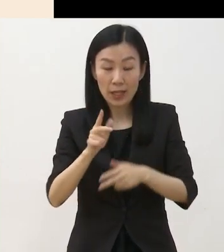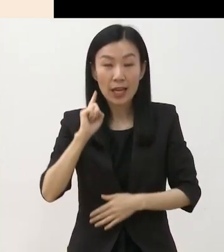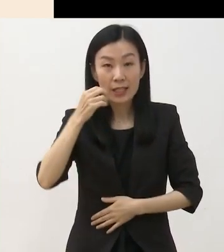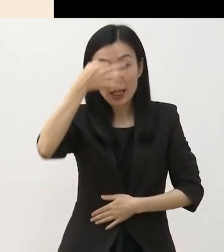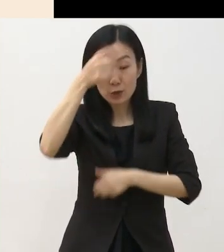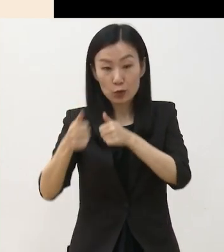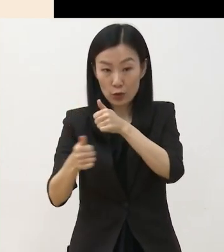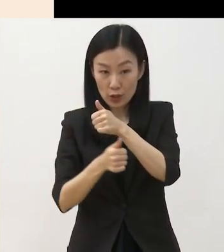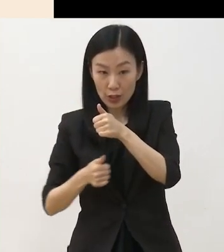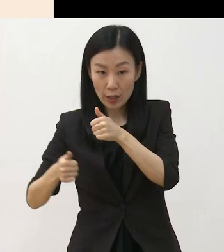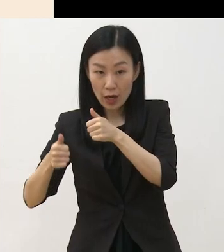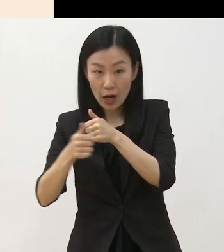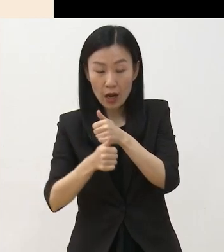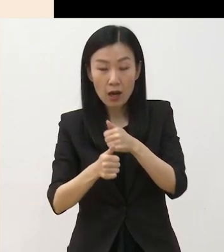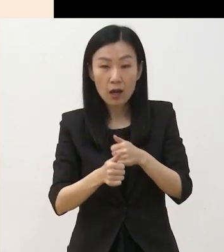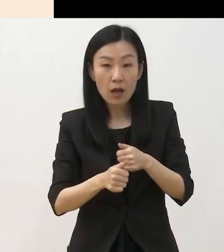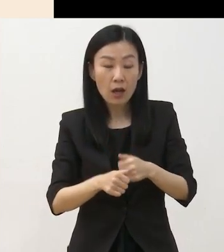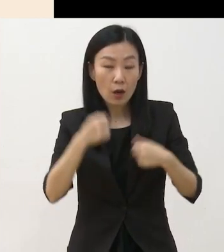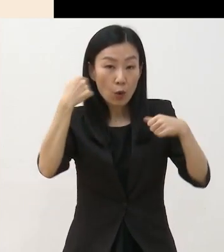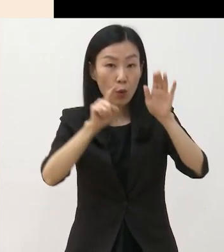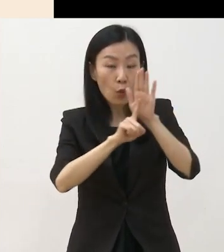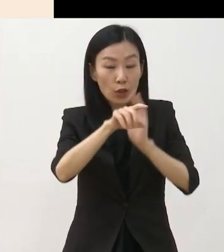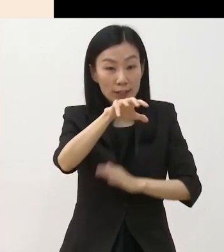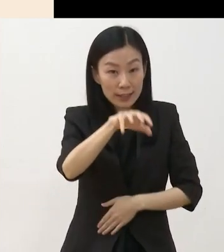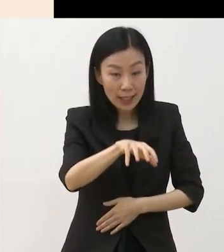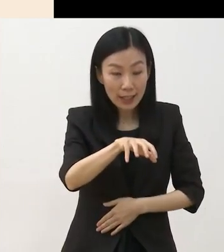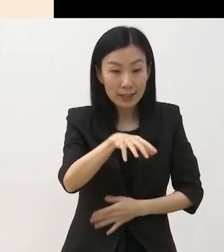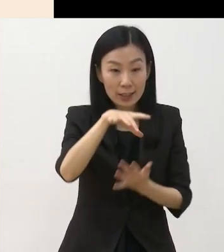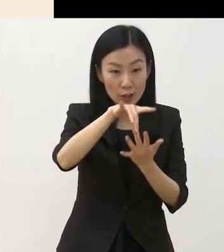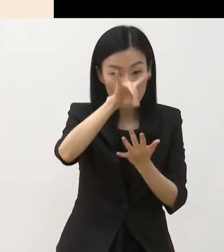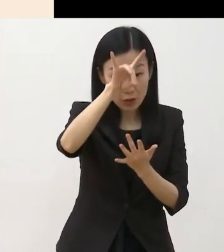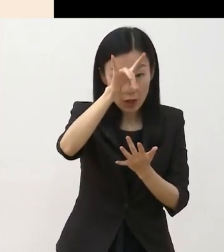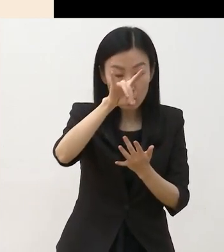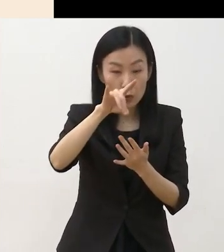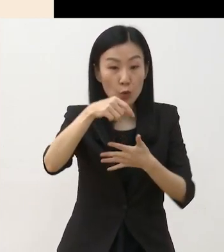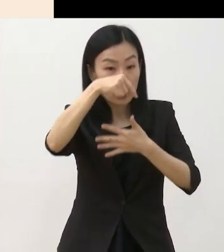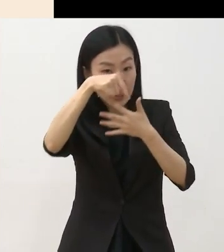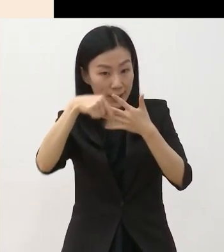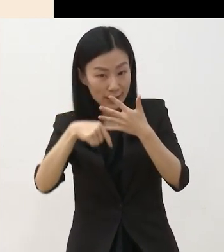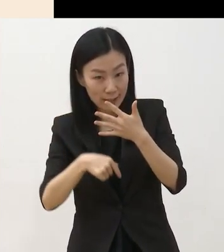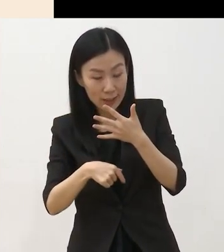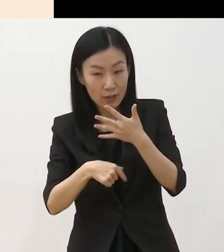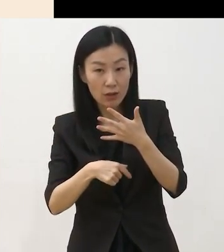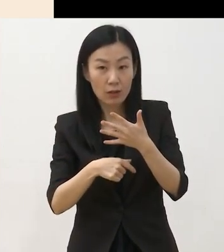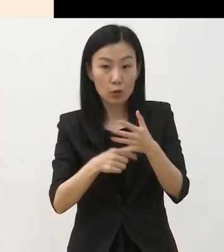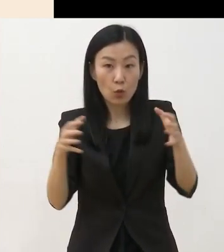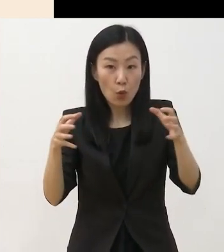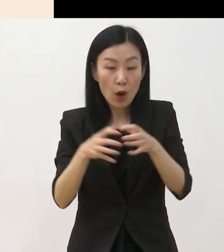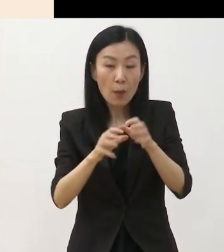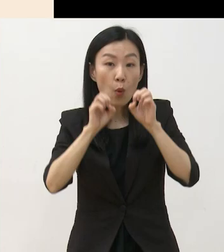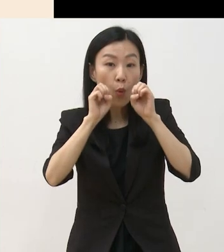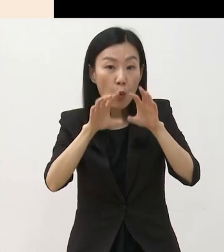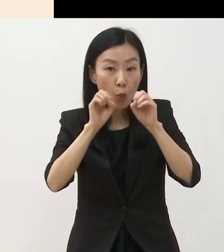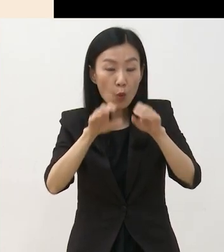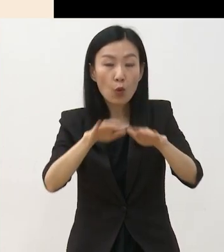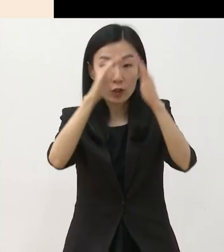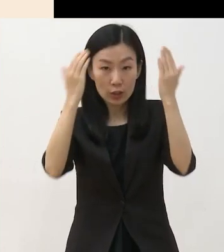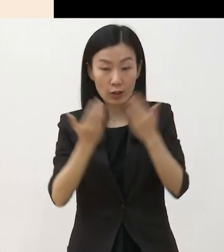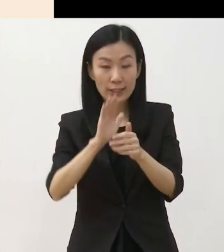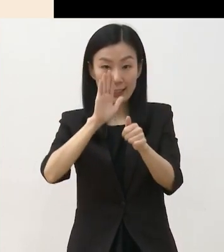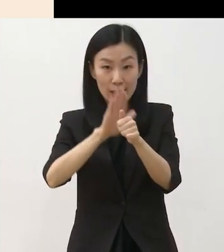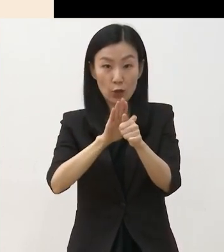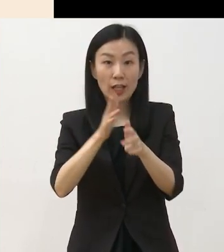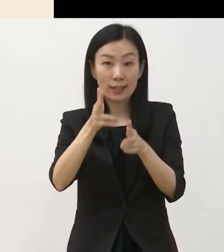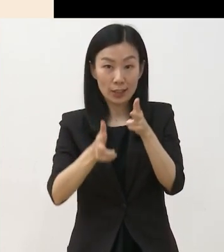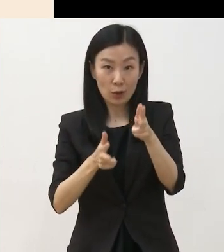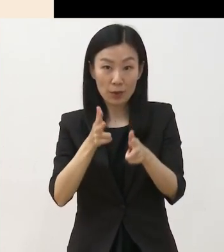공연장 선정, 공연 일정 운영, 통합 홍보도 전적으로 지원하는 사업입니다